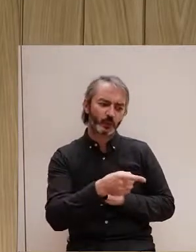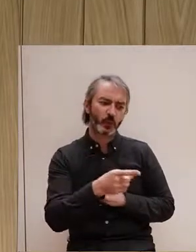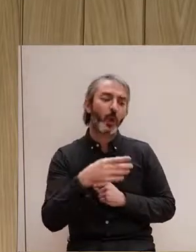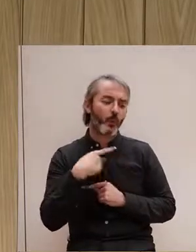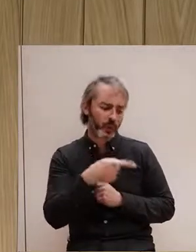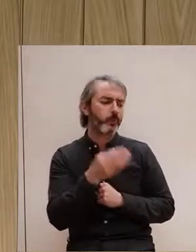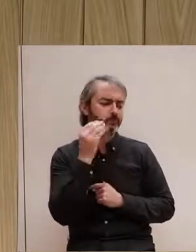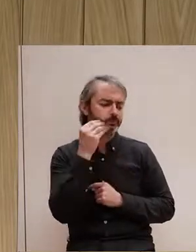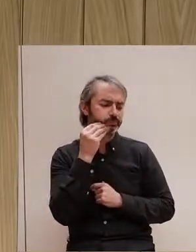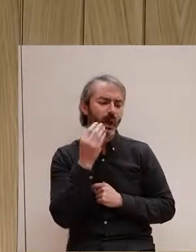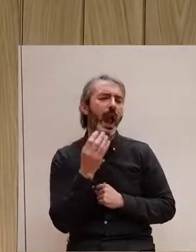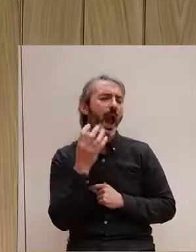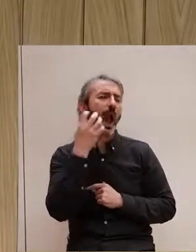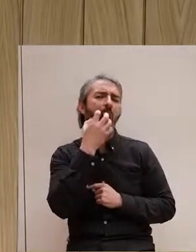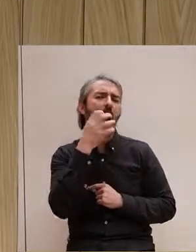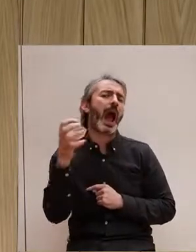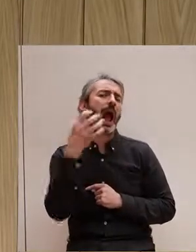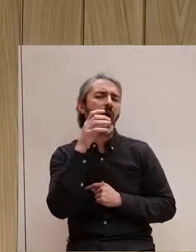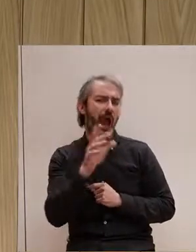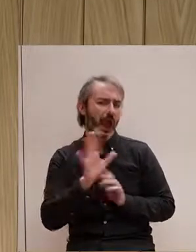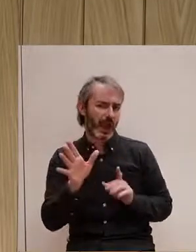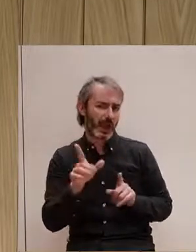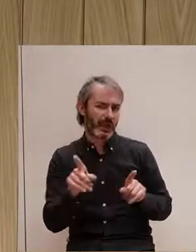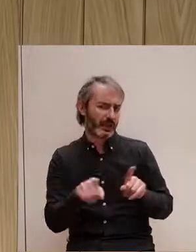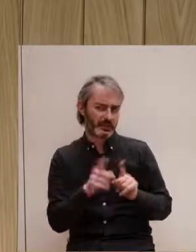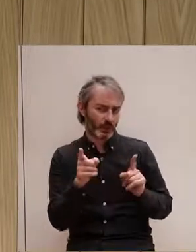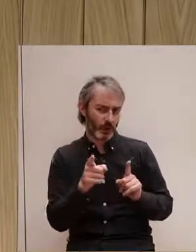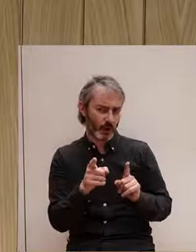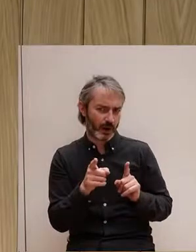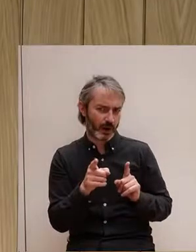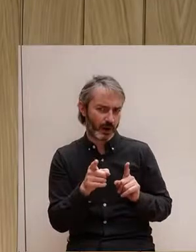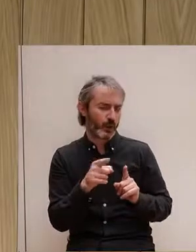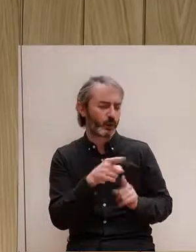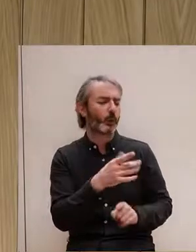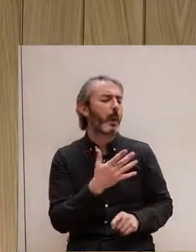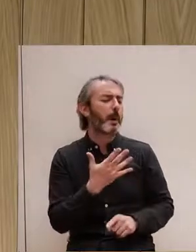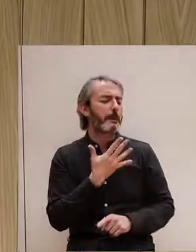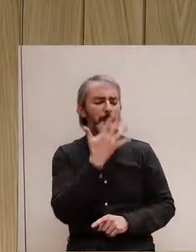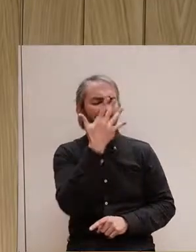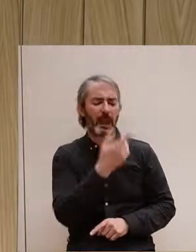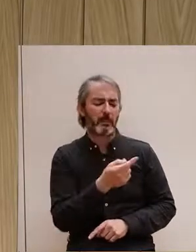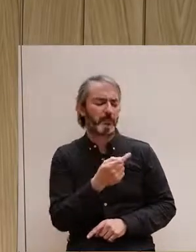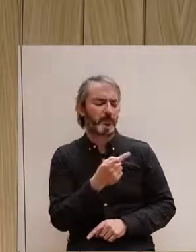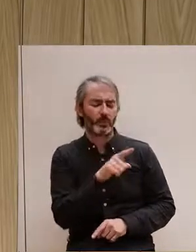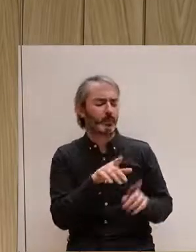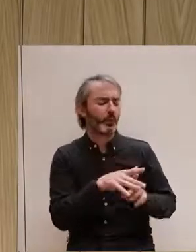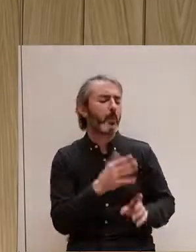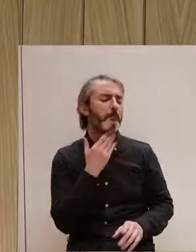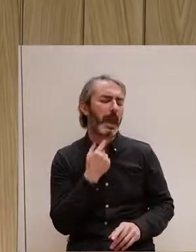fingir orgasmes, li estàs dient que segurament el seu plaer no estarà al centre de les pràctiques sexuals que tindrà, no?,